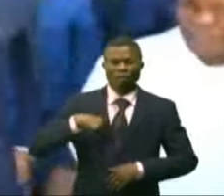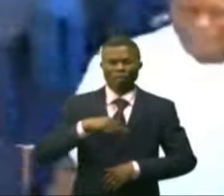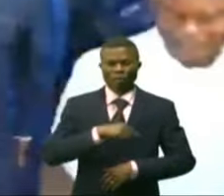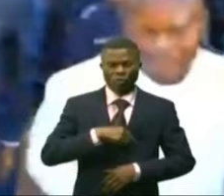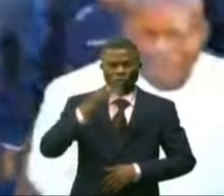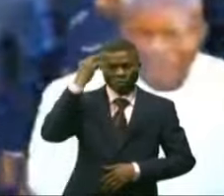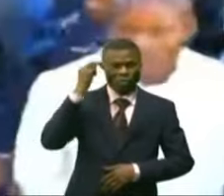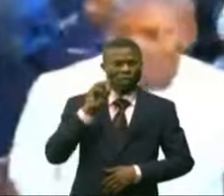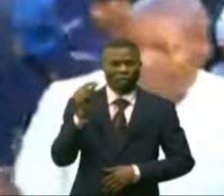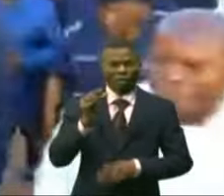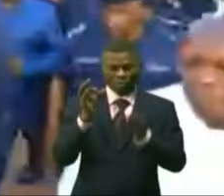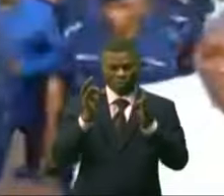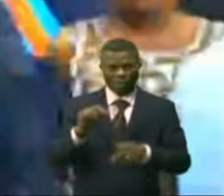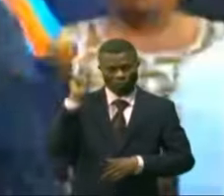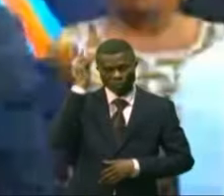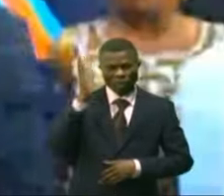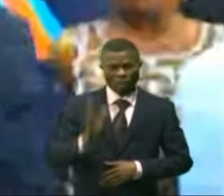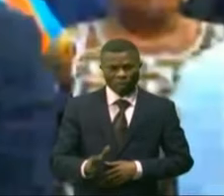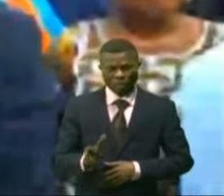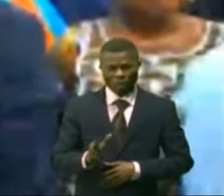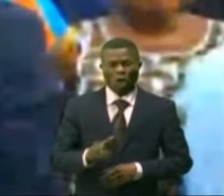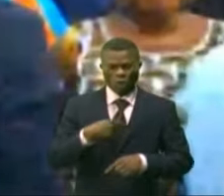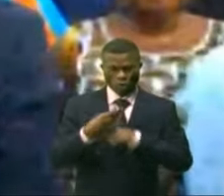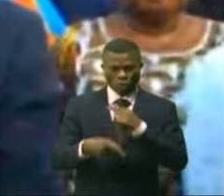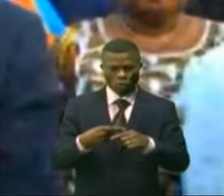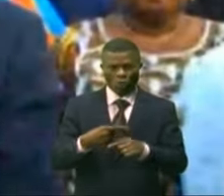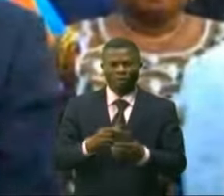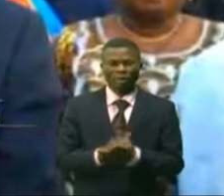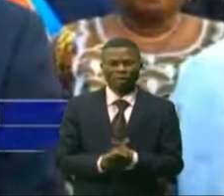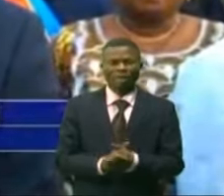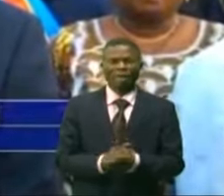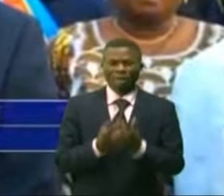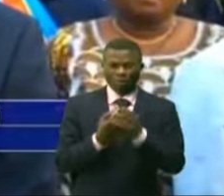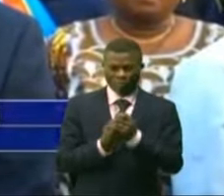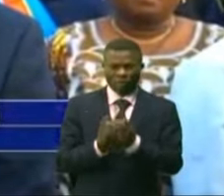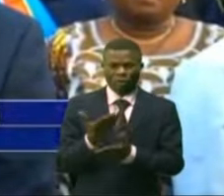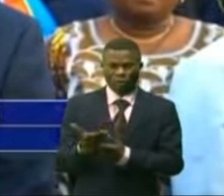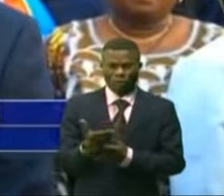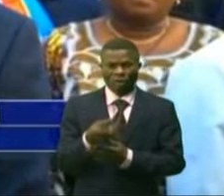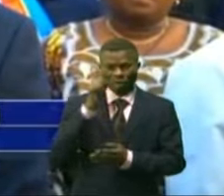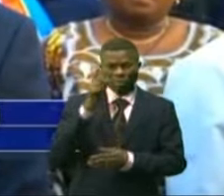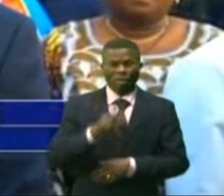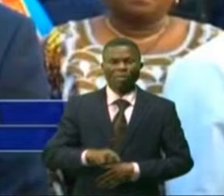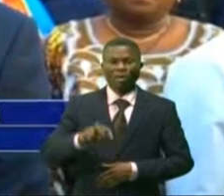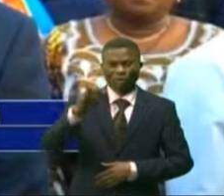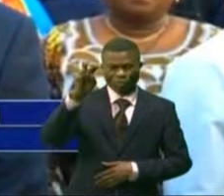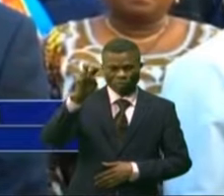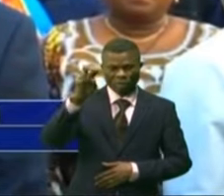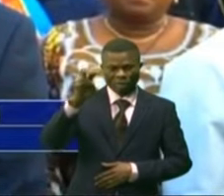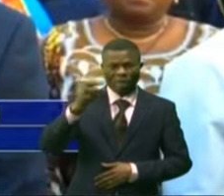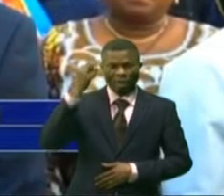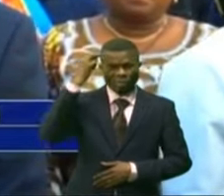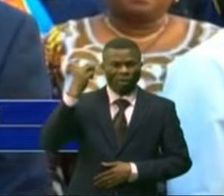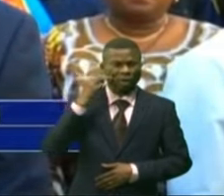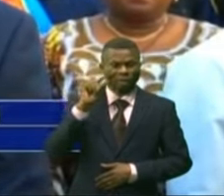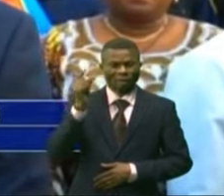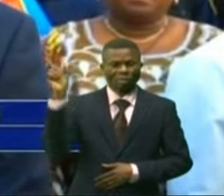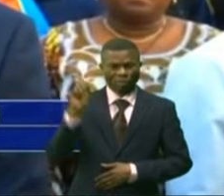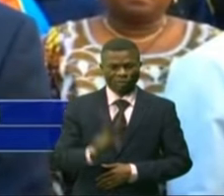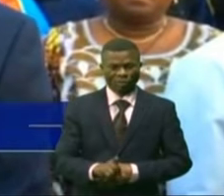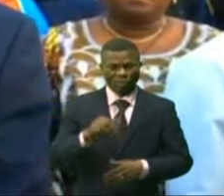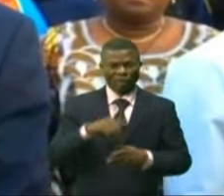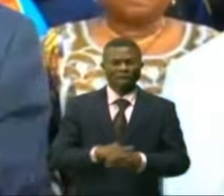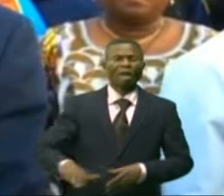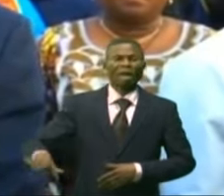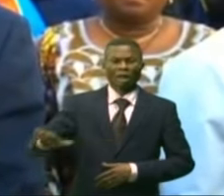mines, alors que le gouvernement ne vient juste que de se mettre au travail. C'est le premier voyage qu'effectue les ministres des mines à travers